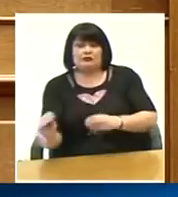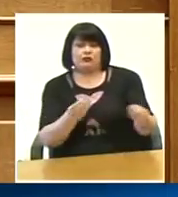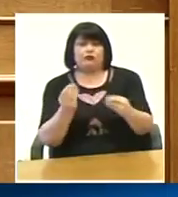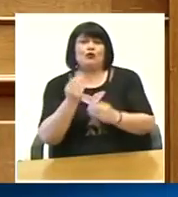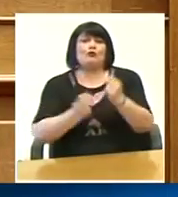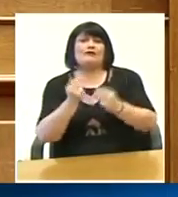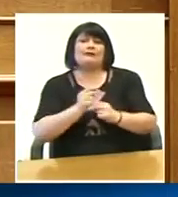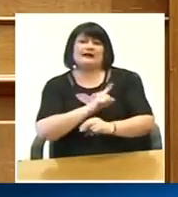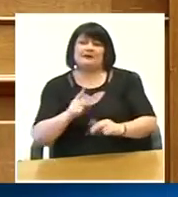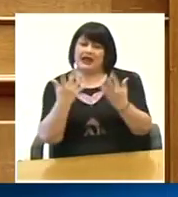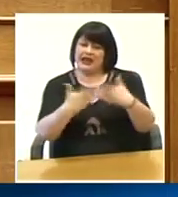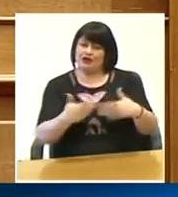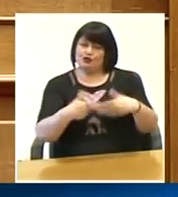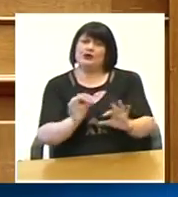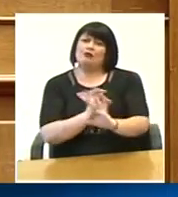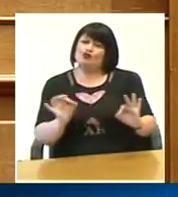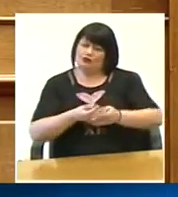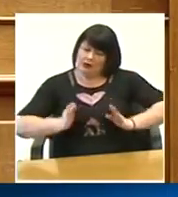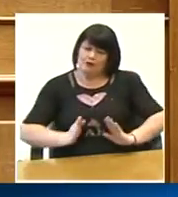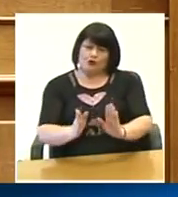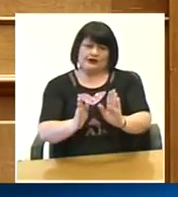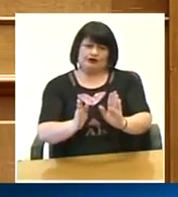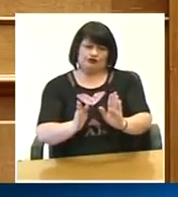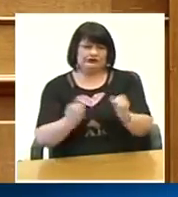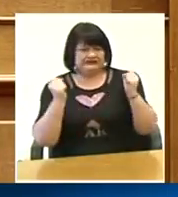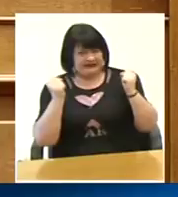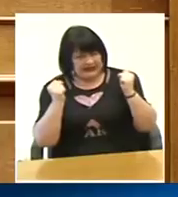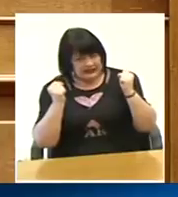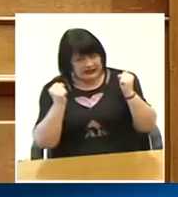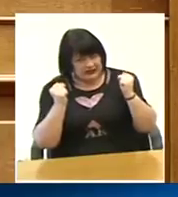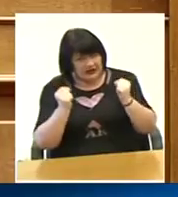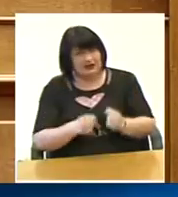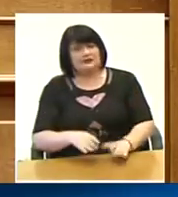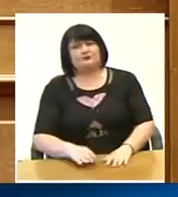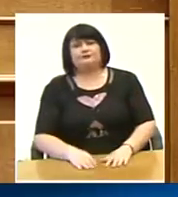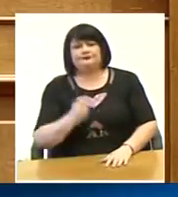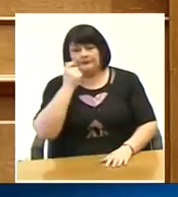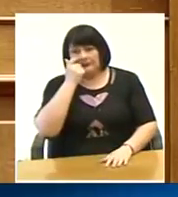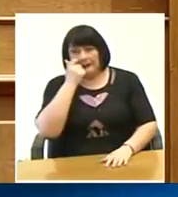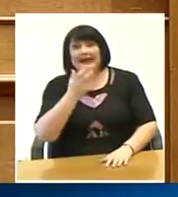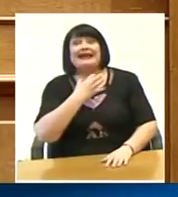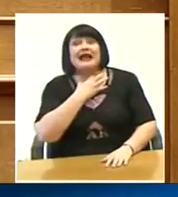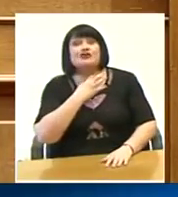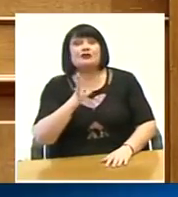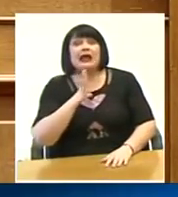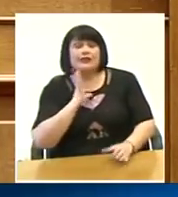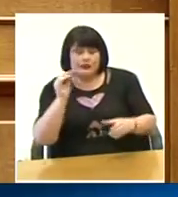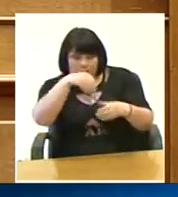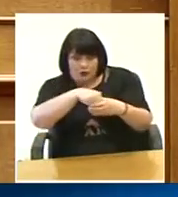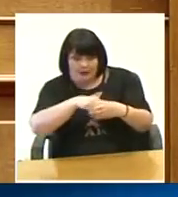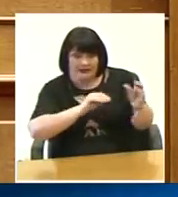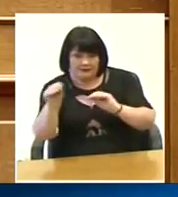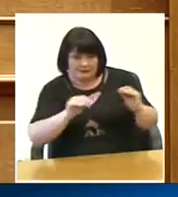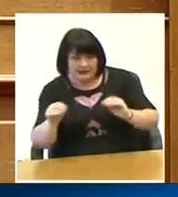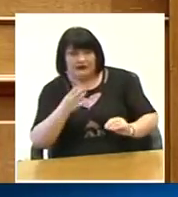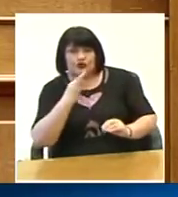λειτουργίας σε υγειονομικές δομές που θα ξαναγυρίσουν στη θέση τους άνθρωποι οι οποίοι χρειάζονται να είναι εκεί και γι' αυτό μετακινήθηκαν ή